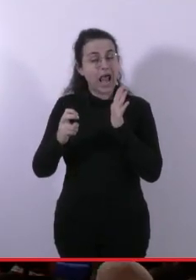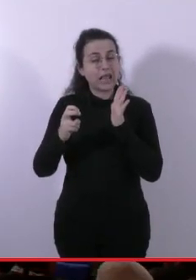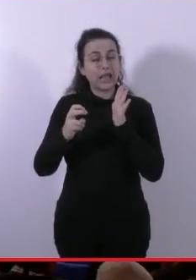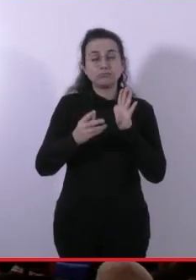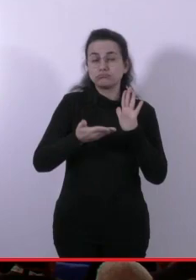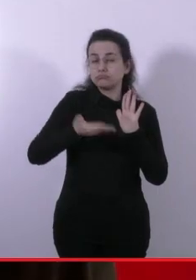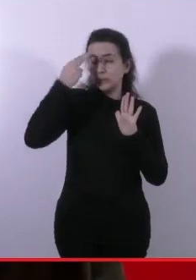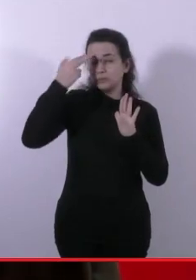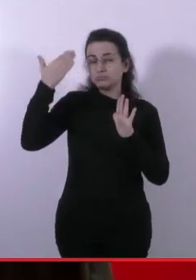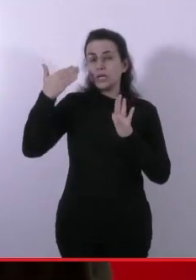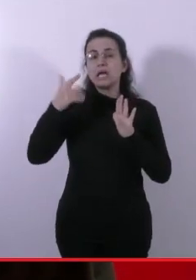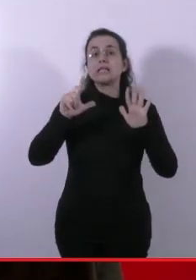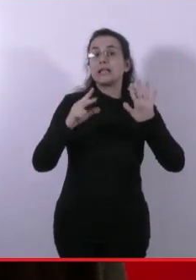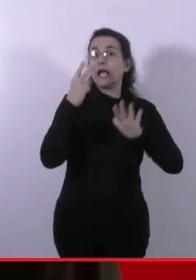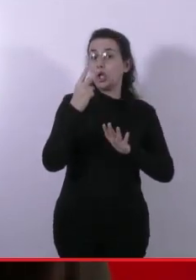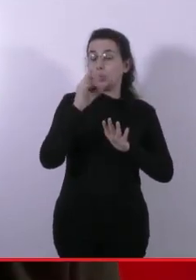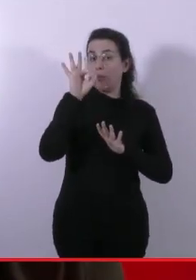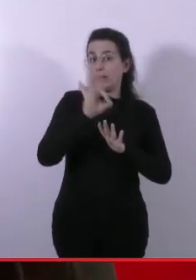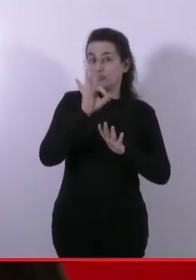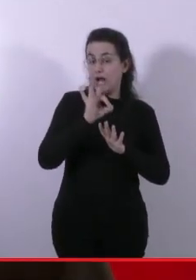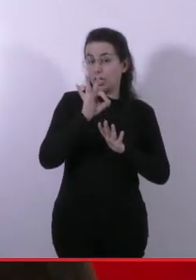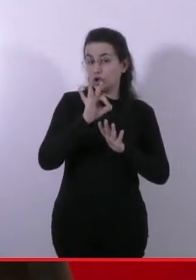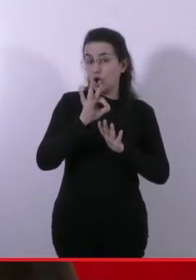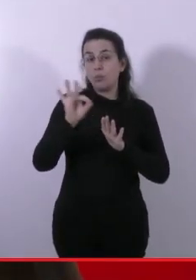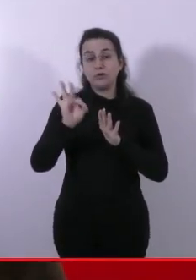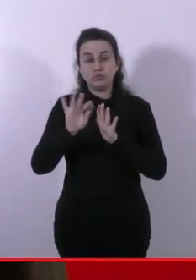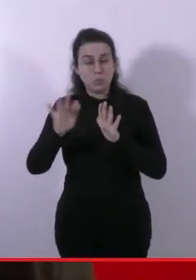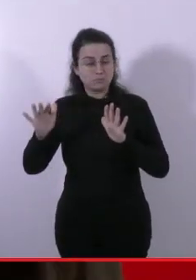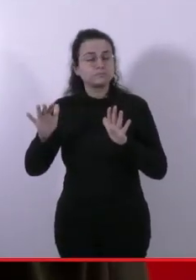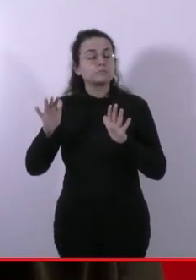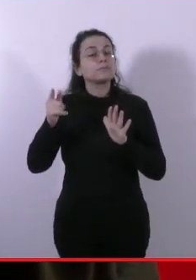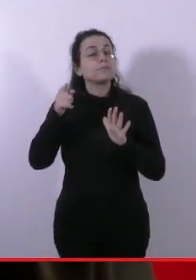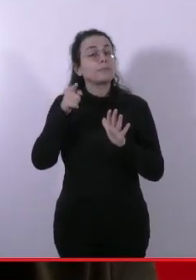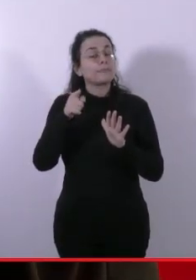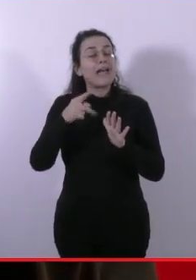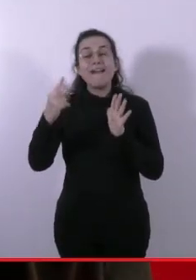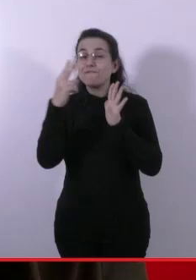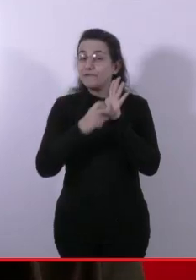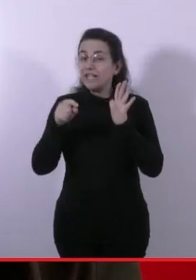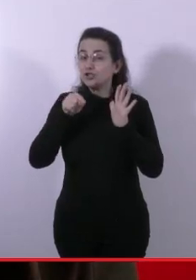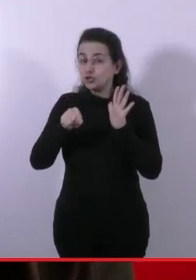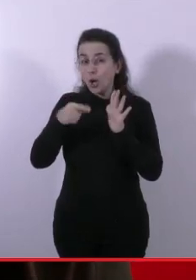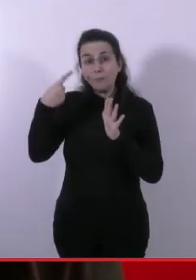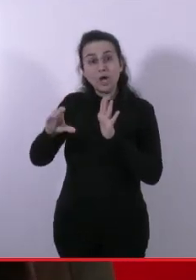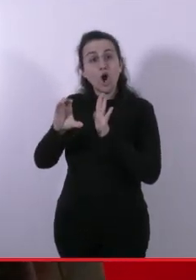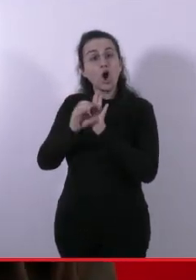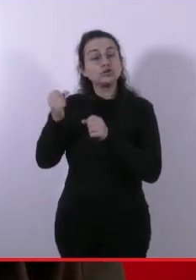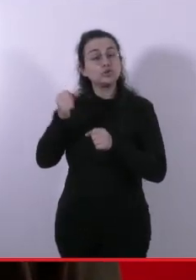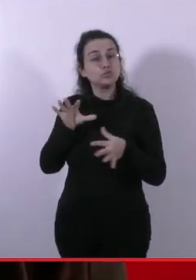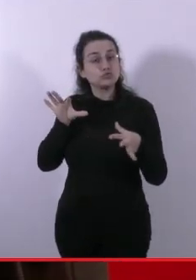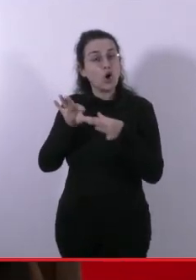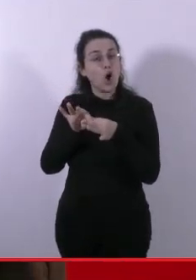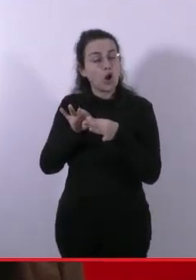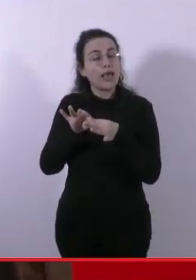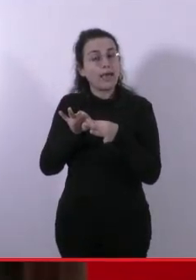tassava al 72%. Questo è il fisco che risponde alla Costituzione. Si sta andando